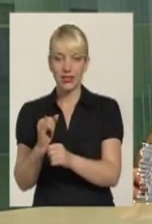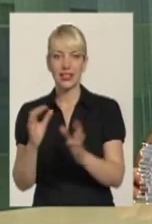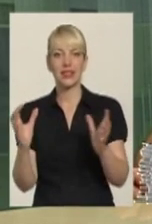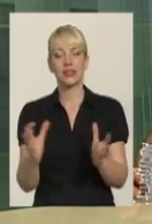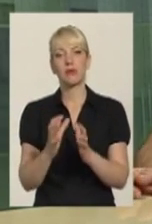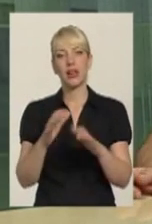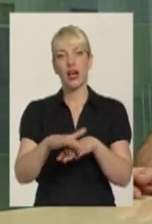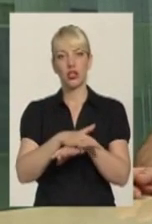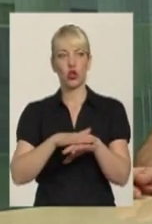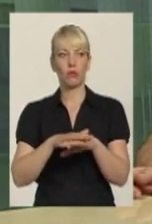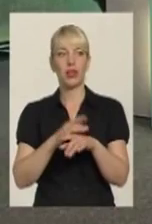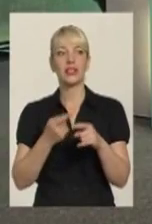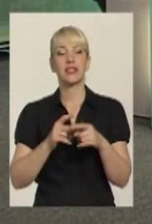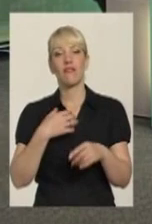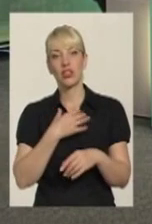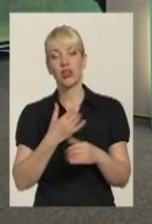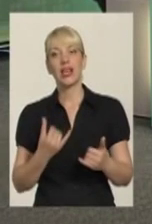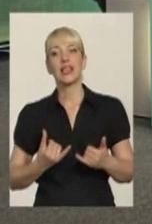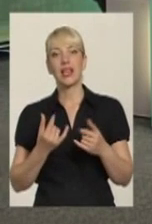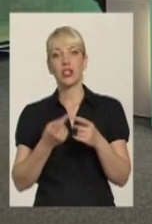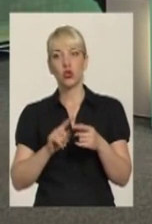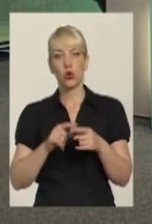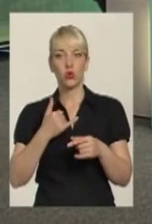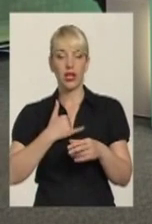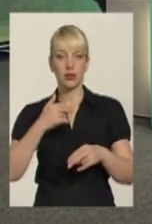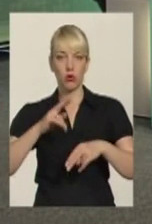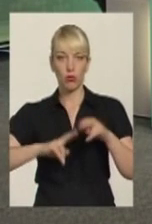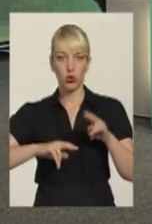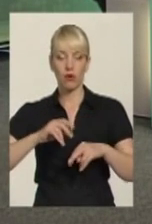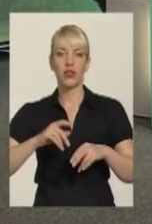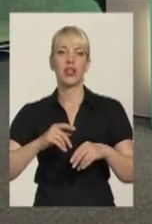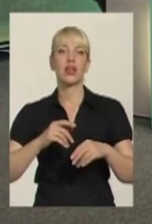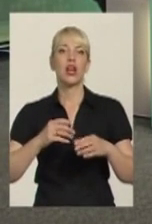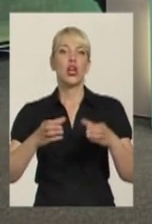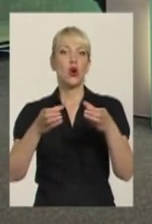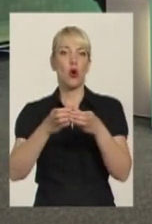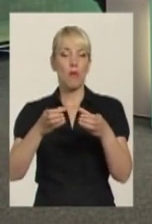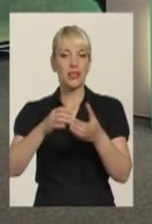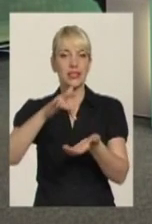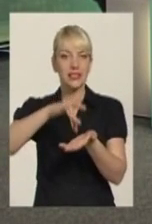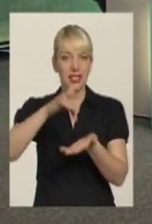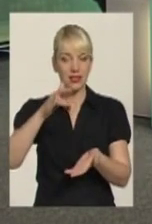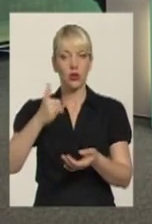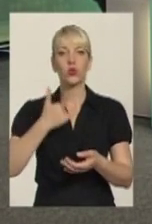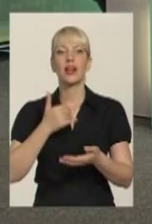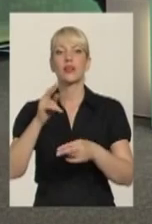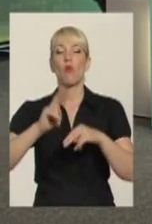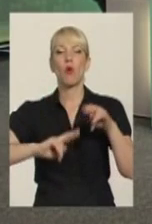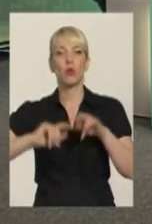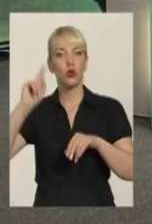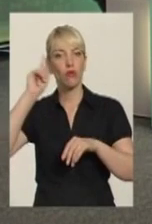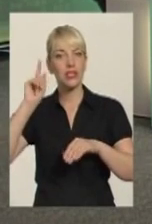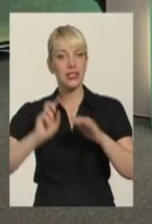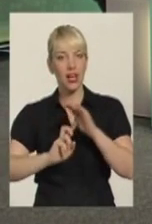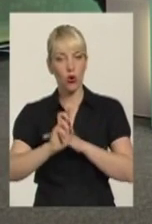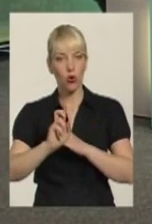важливо. Для того в нас є побудований громадський центр, для того в нас є синагога, для того в нас є діючі